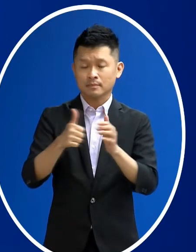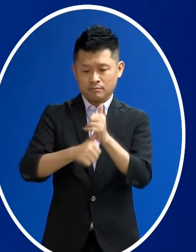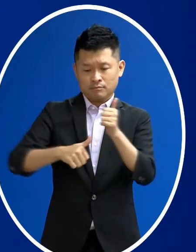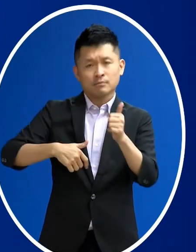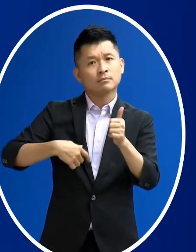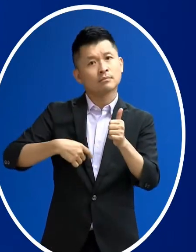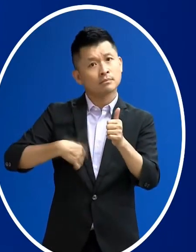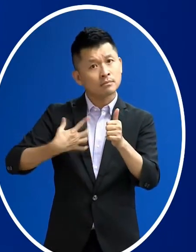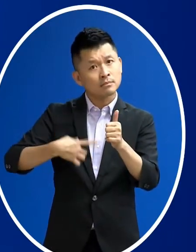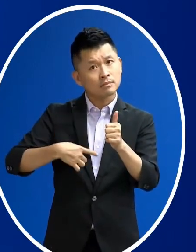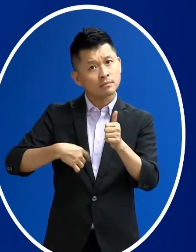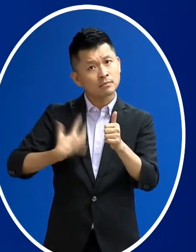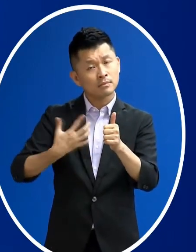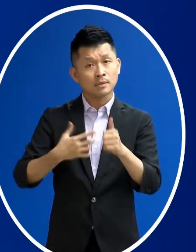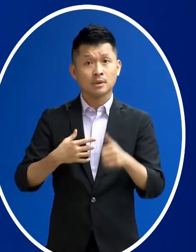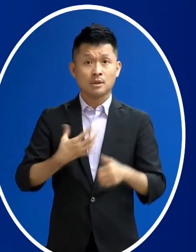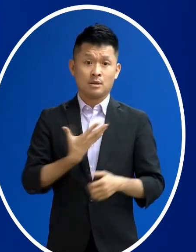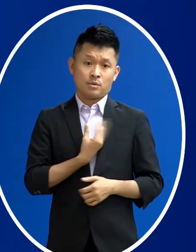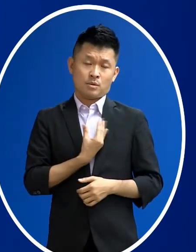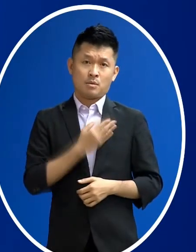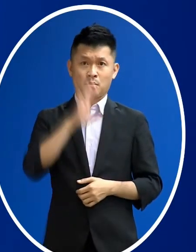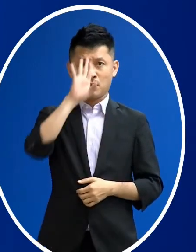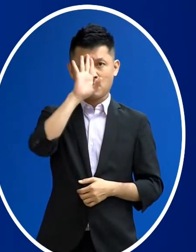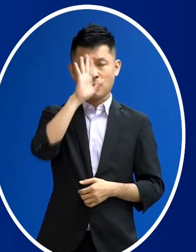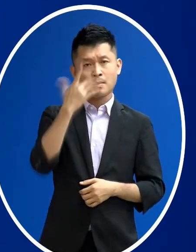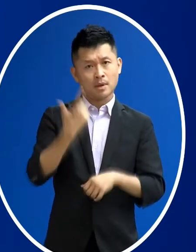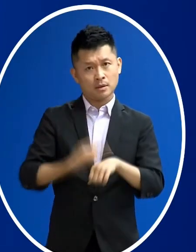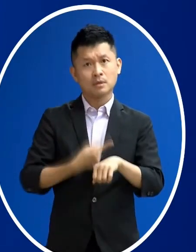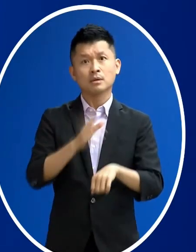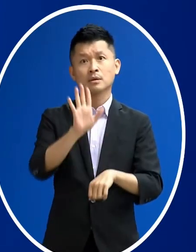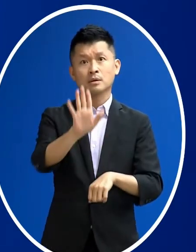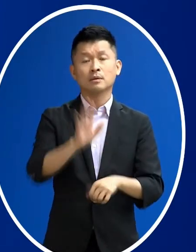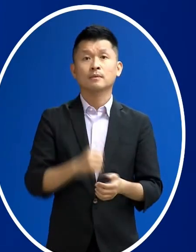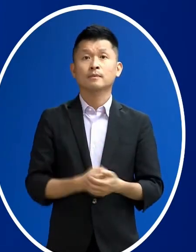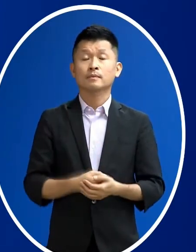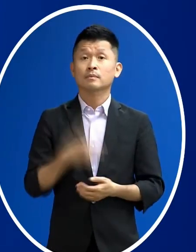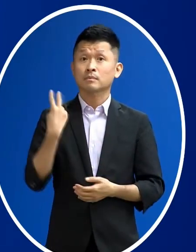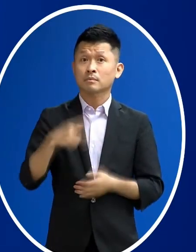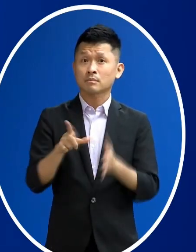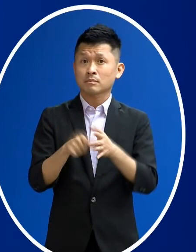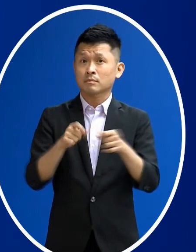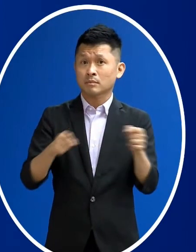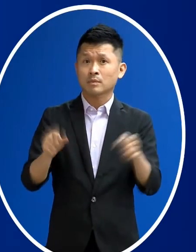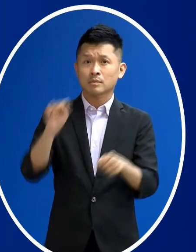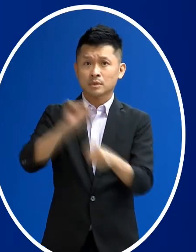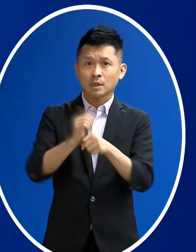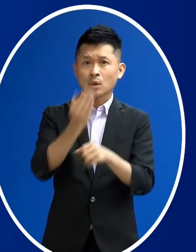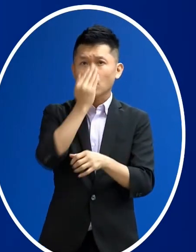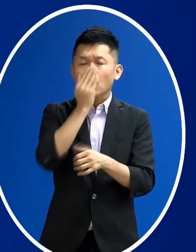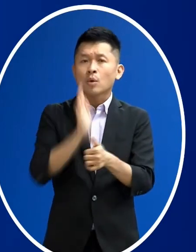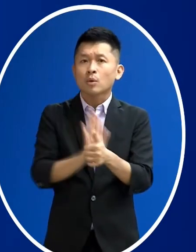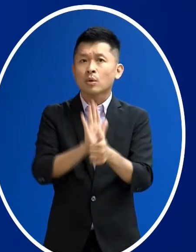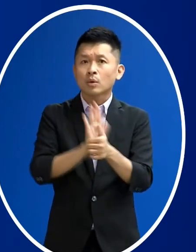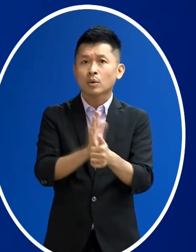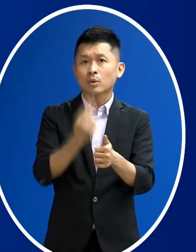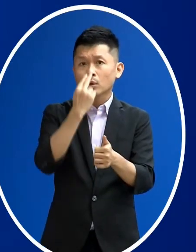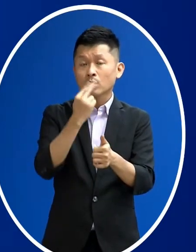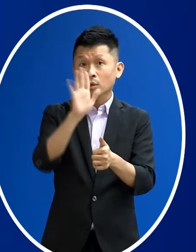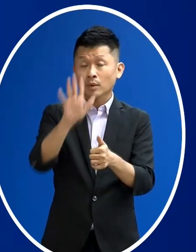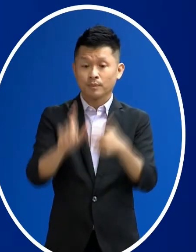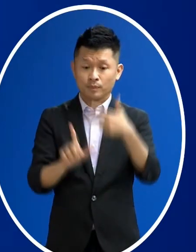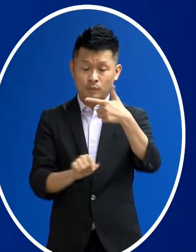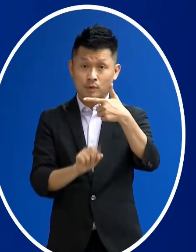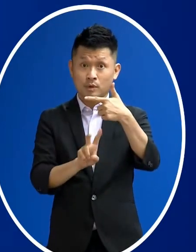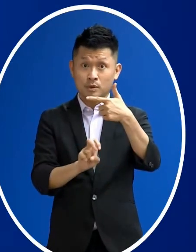天性的一些 包括心血管疾病在內的慢性疾病 長期是使用呼吸器 那6月29號的時候